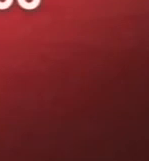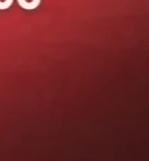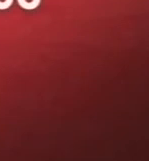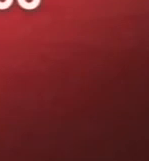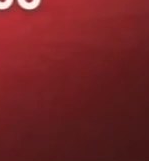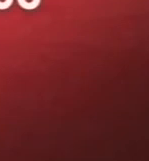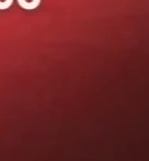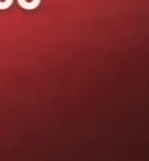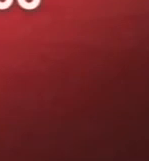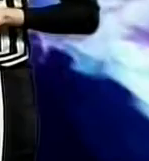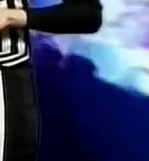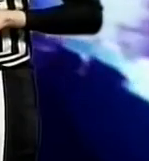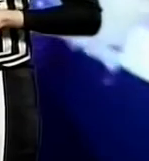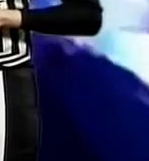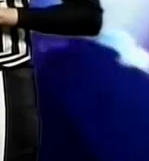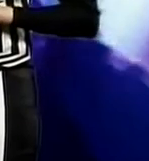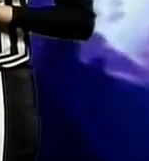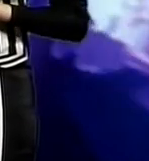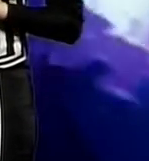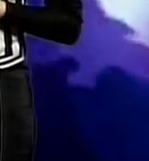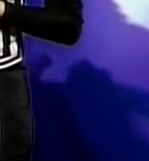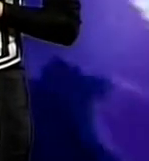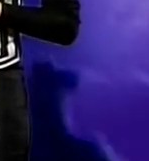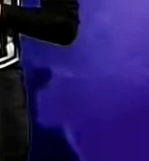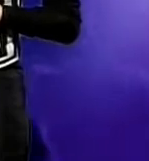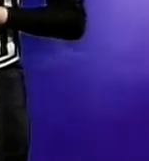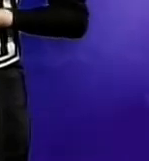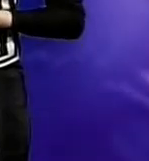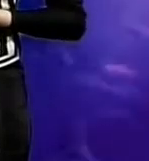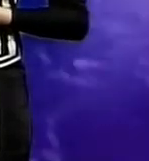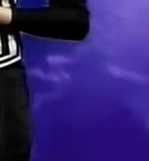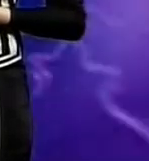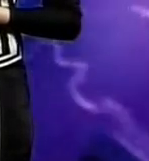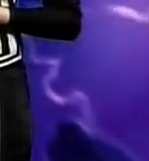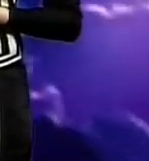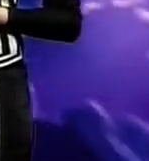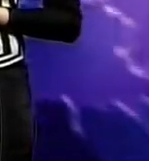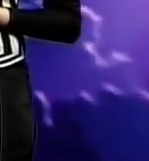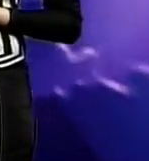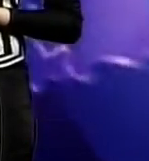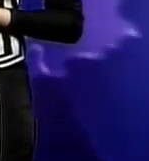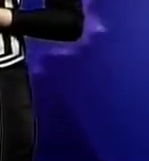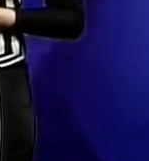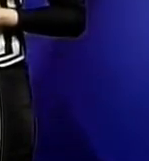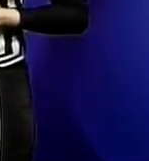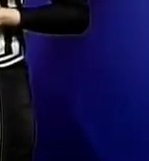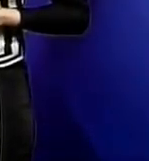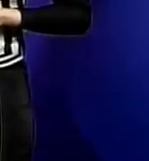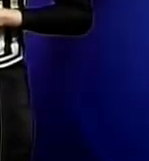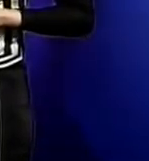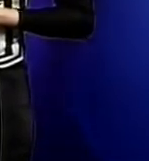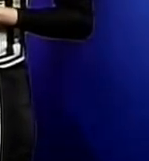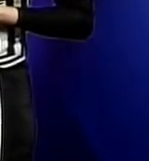«Нісан Омега Моторс». Тут Діана Усікова і вже за мить ви дізнаєтесь, яку погоду очікувати 6 березня. Отже, по